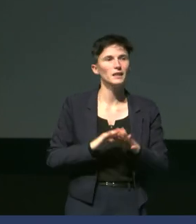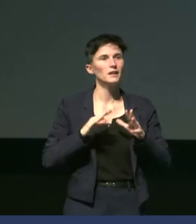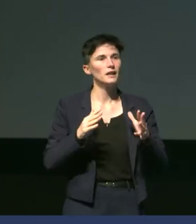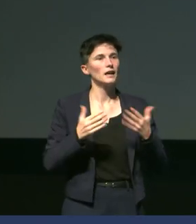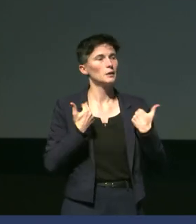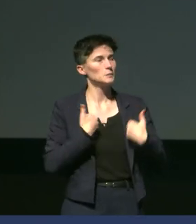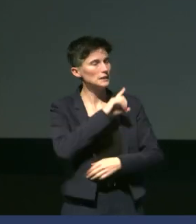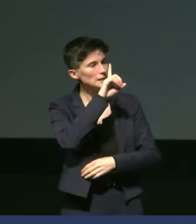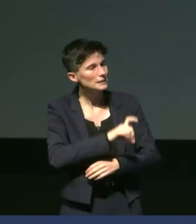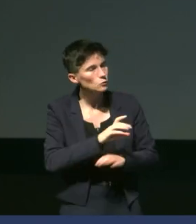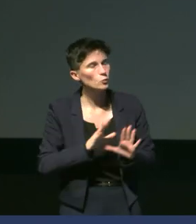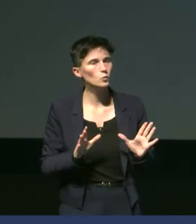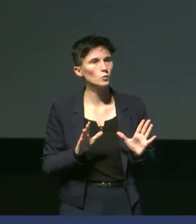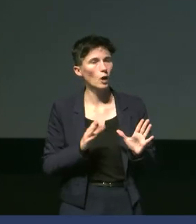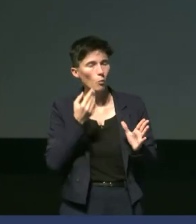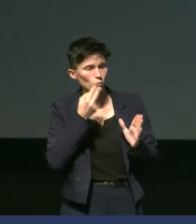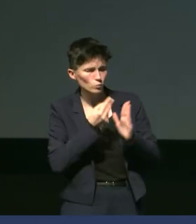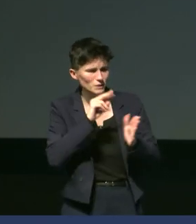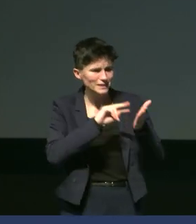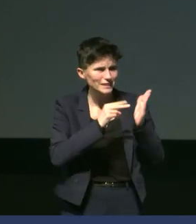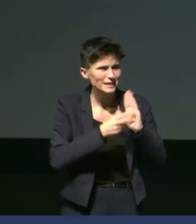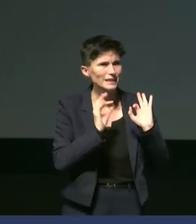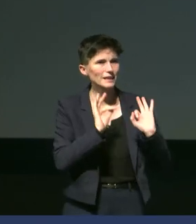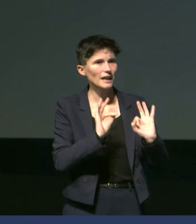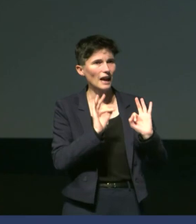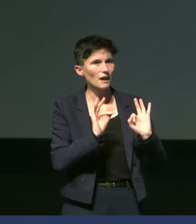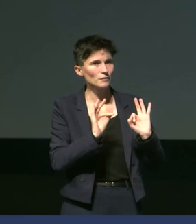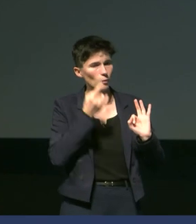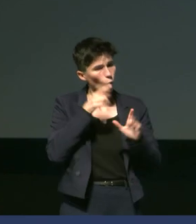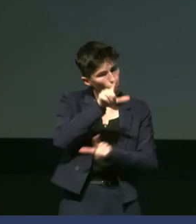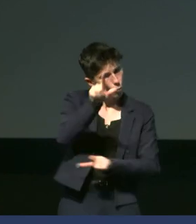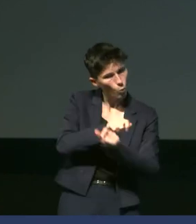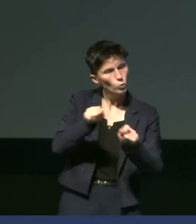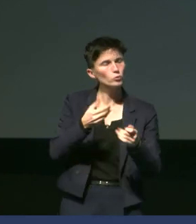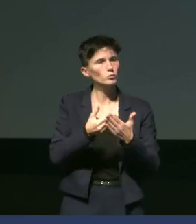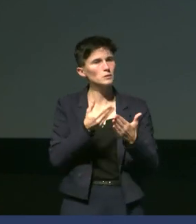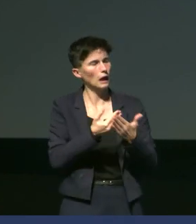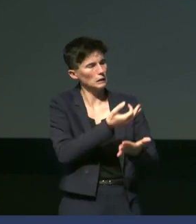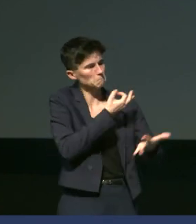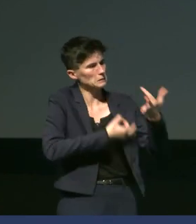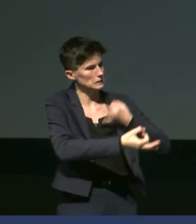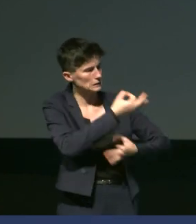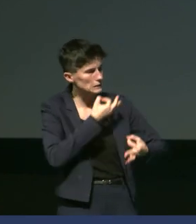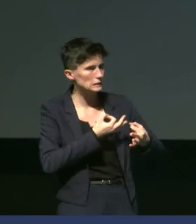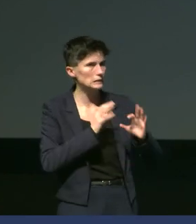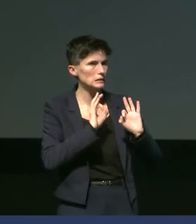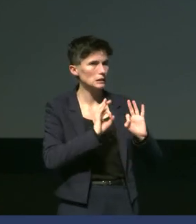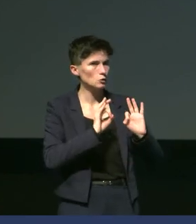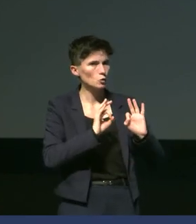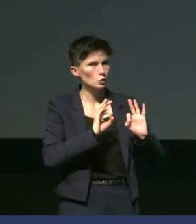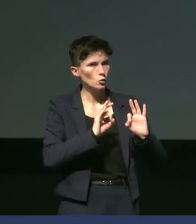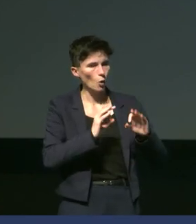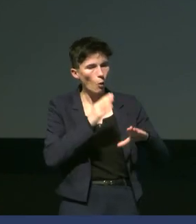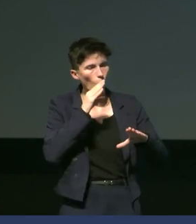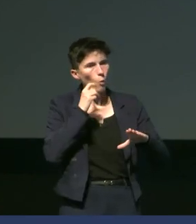Moi, j une petite question plus technique pour ce qui est des prises de mesures. Alors, vous avez parlé de prises sous-clamées